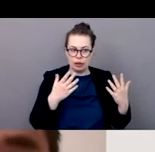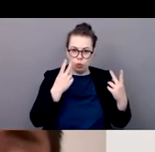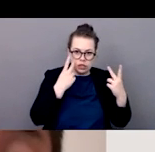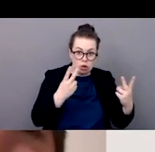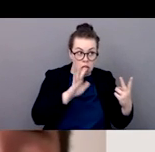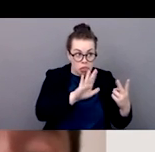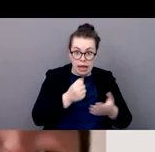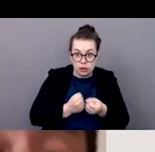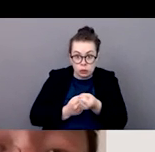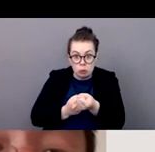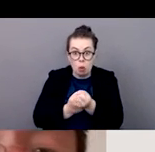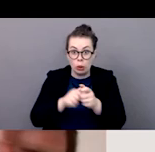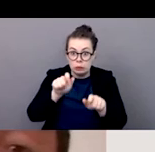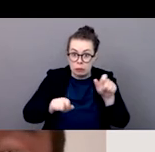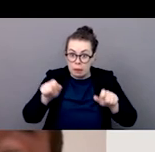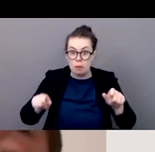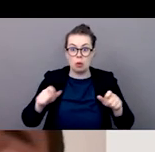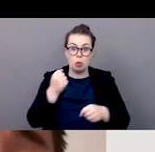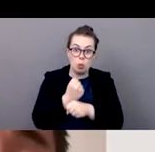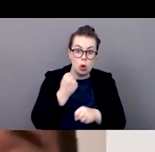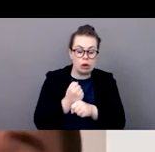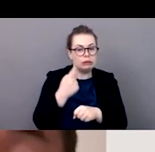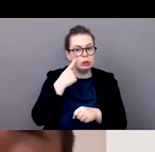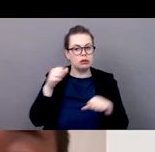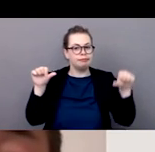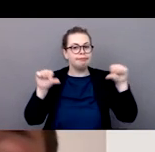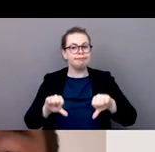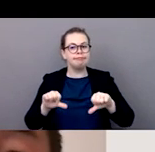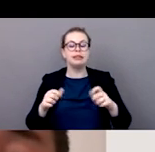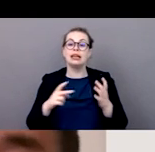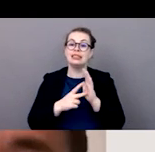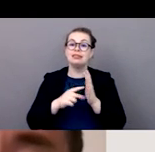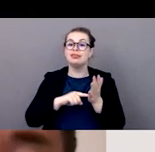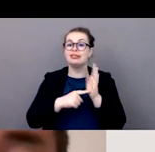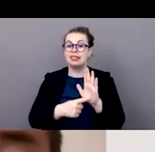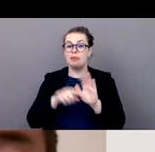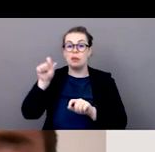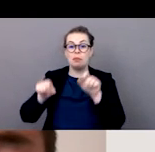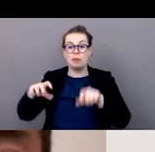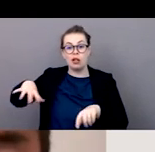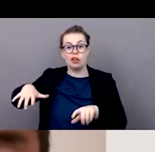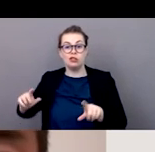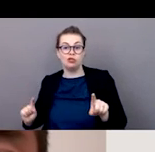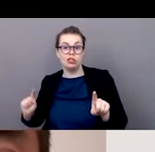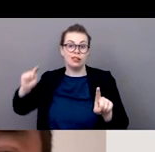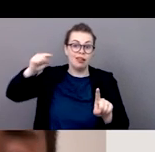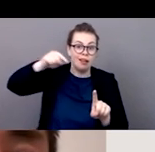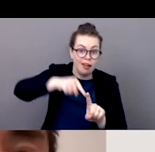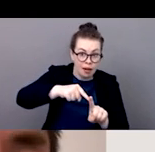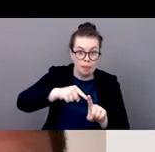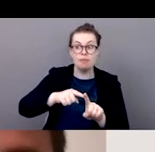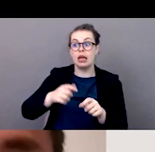et là aussi dans ce cadre-là nous avons remarqué que par exemple en termes d'hébergement on sait bien que d'autres